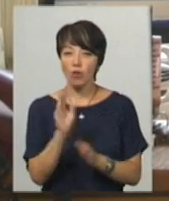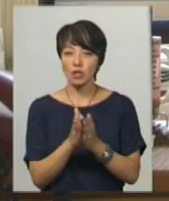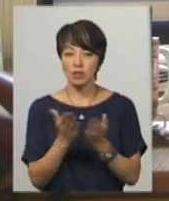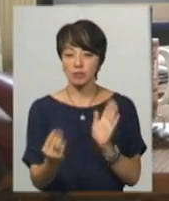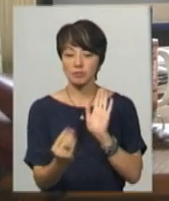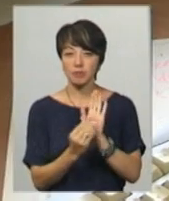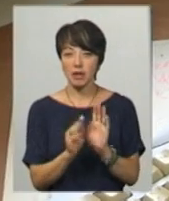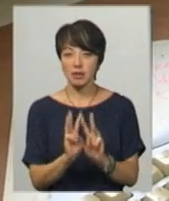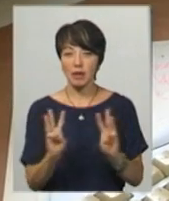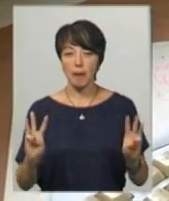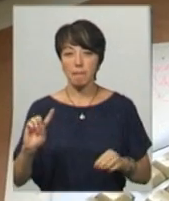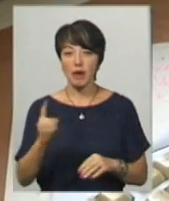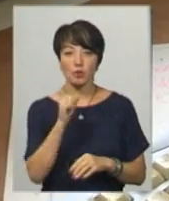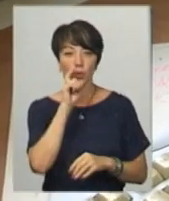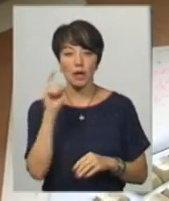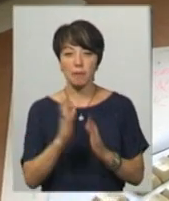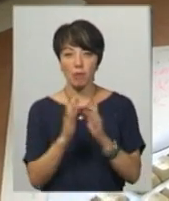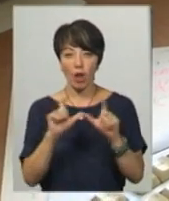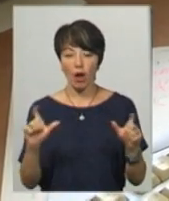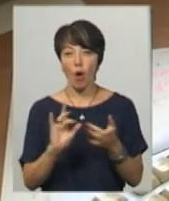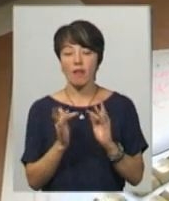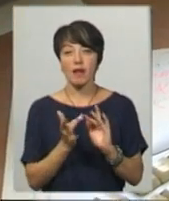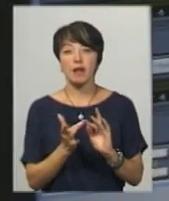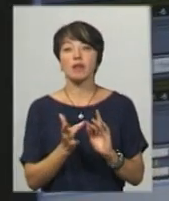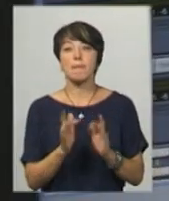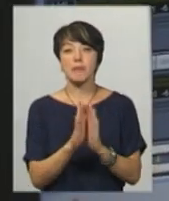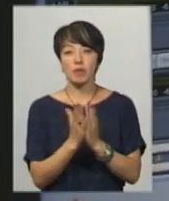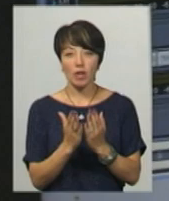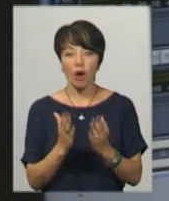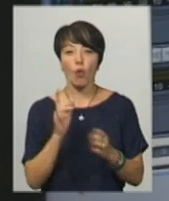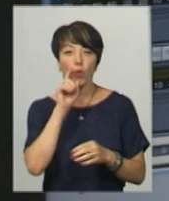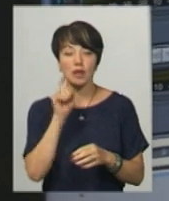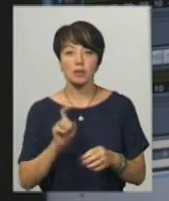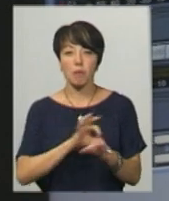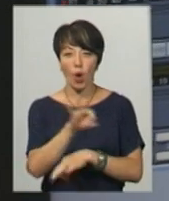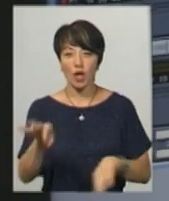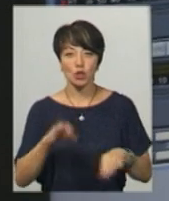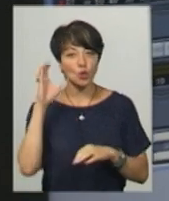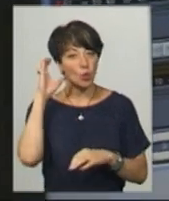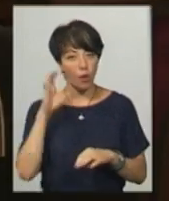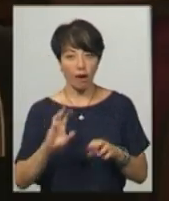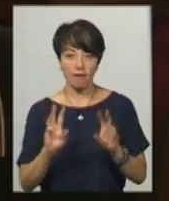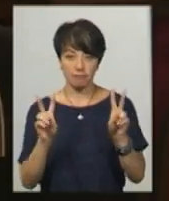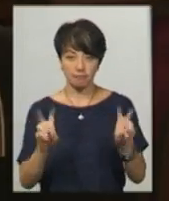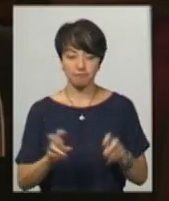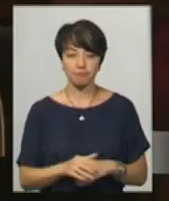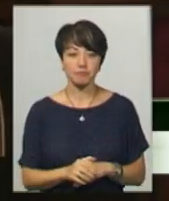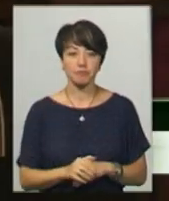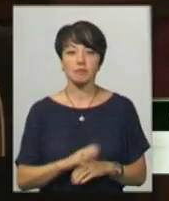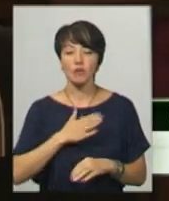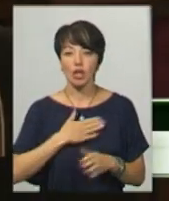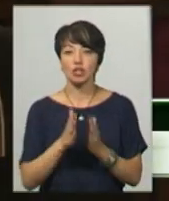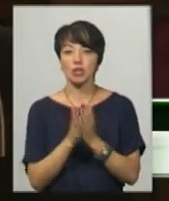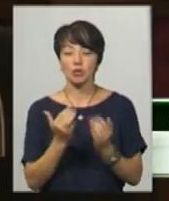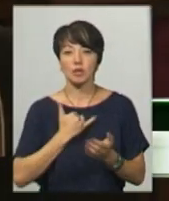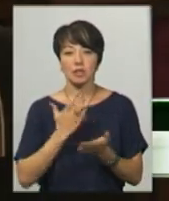порталі першої української дейзі бібліотеки та онлайн-бібліотеки українського проєкту «Слухай» на сайті обласної бібліотеки для дітей. «Наша книга,